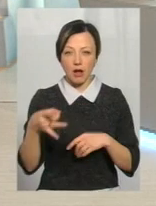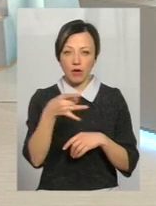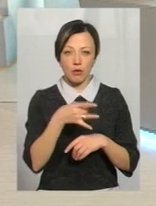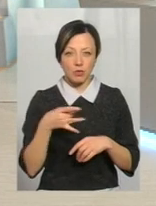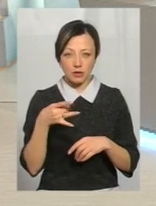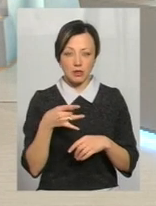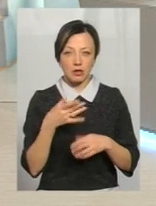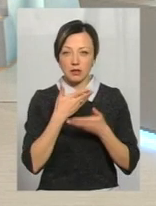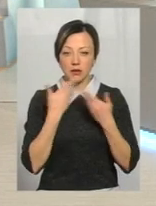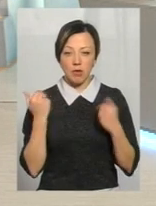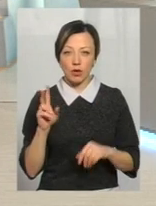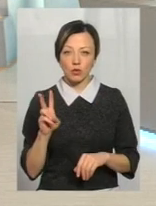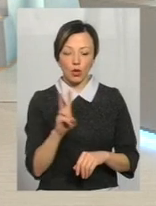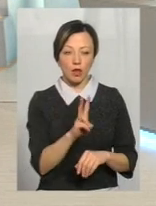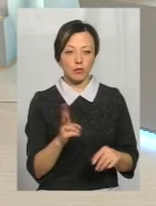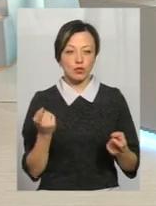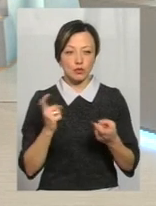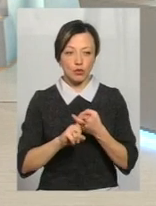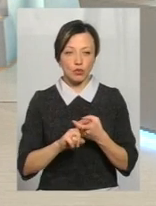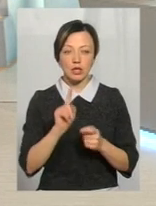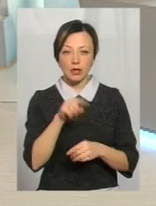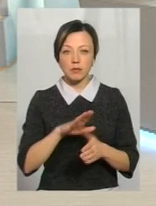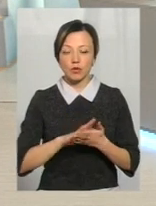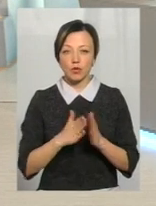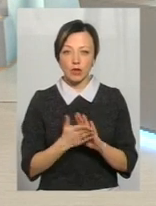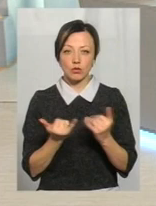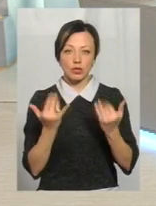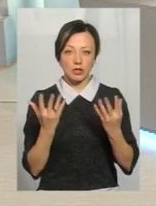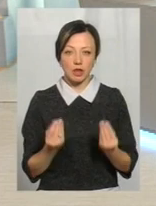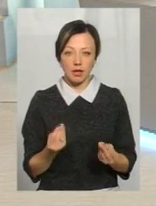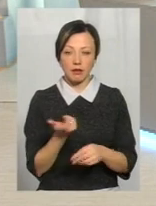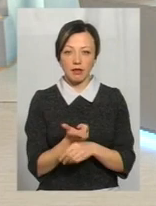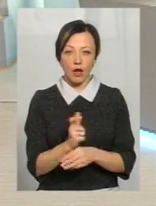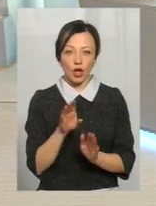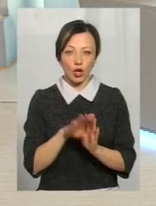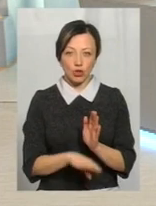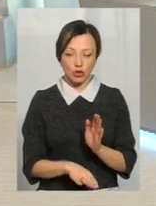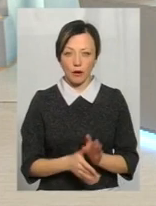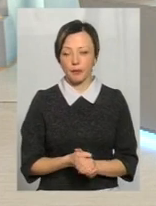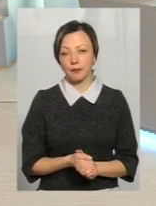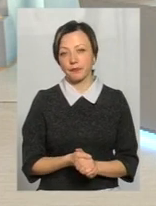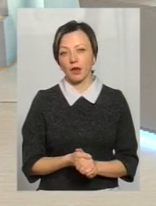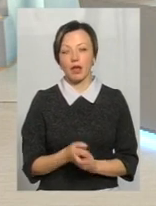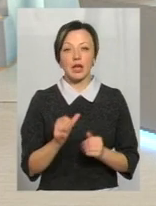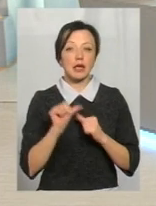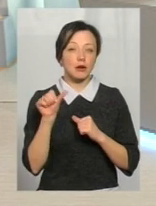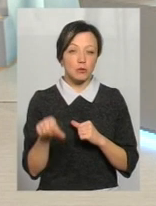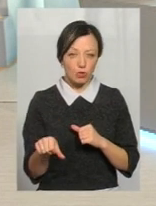мають тролейбусного сполучення, і там ситуація у нас на сьогоднішній день найгірша. Крім того,